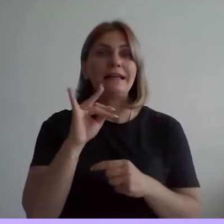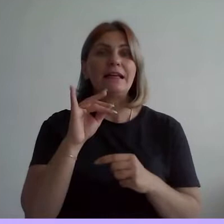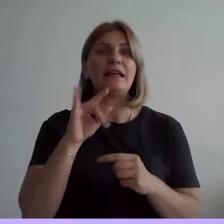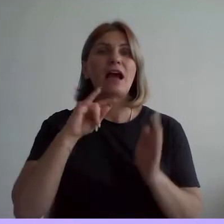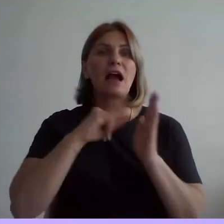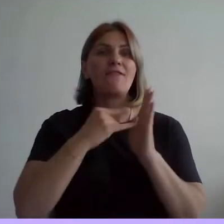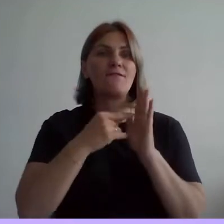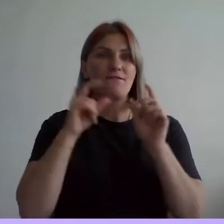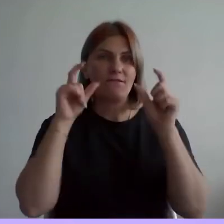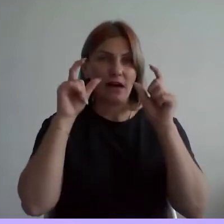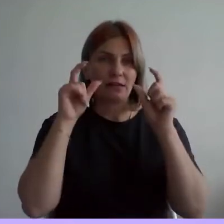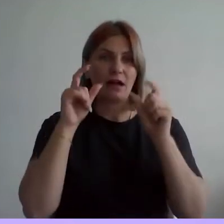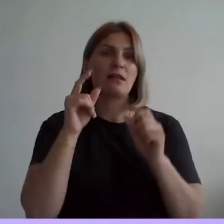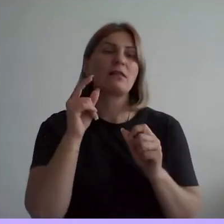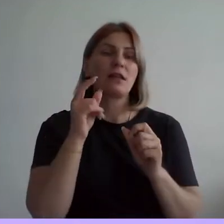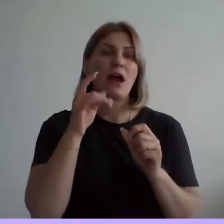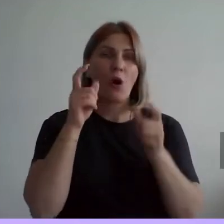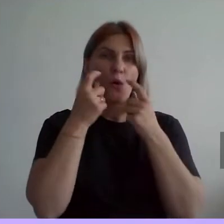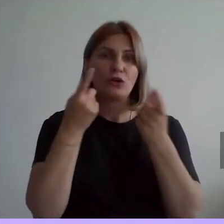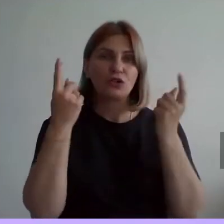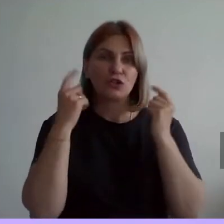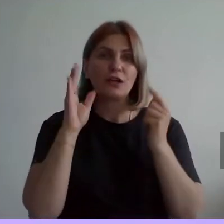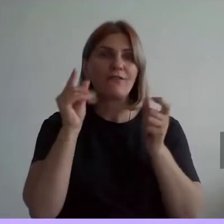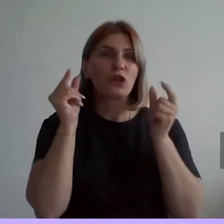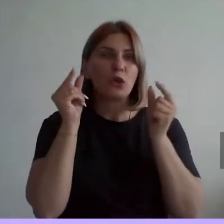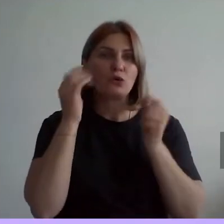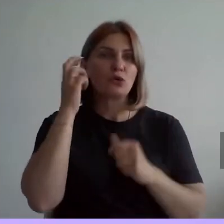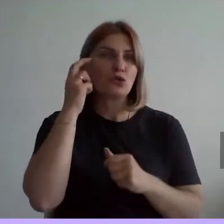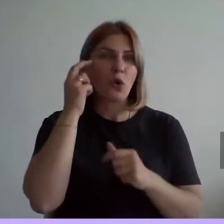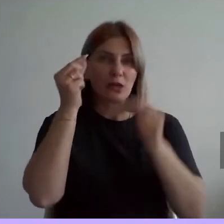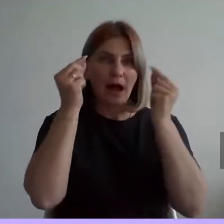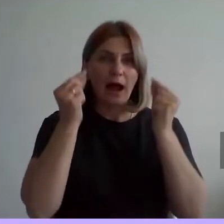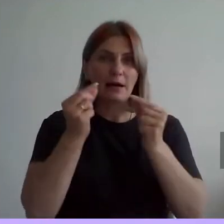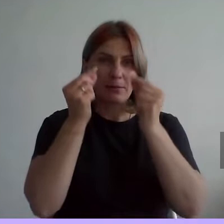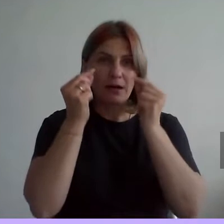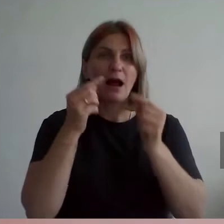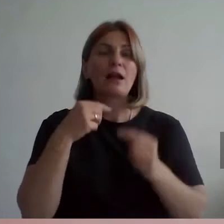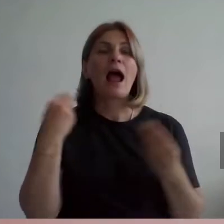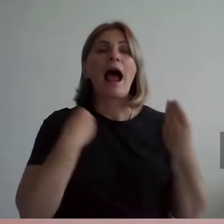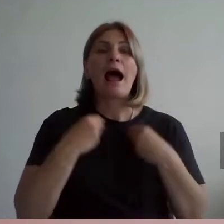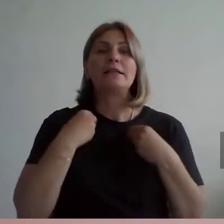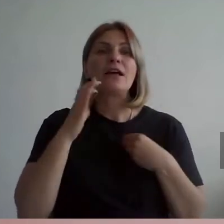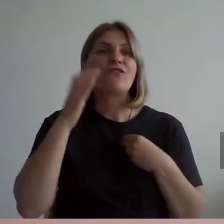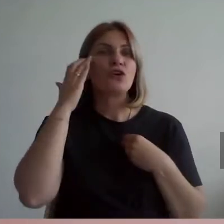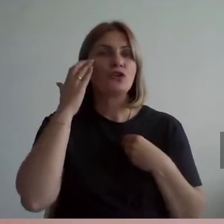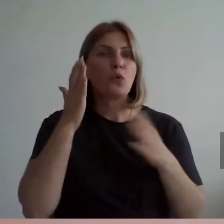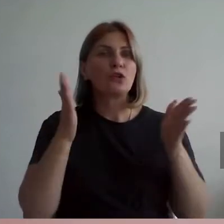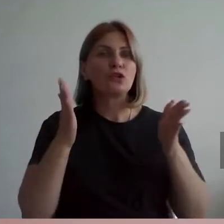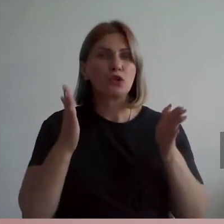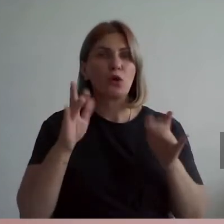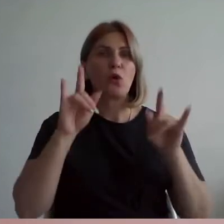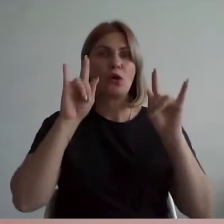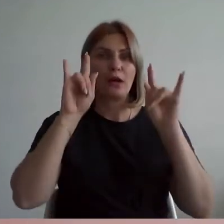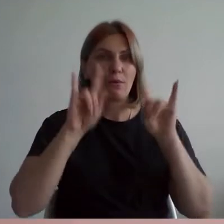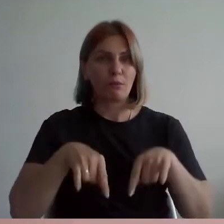в толстой черной оправе. На мне надеты черные широкие штаны с клешем от бедра,